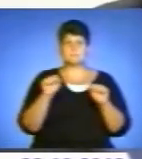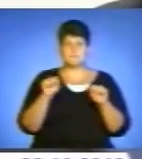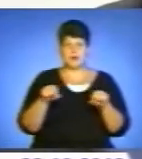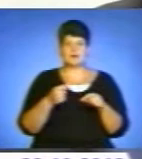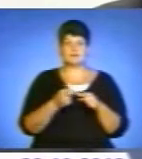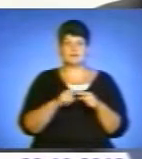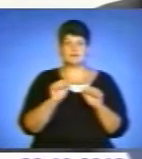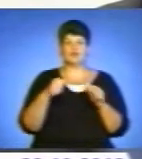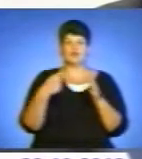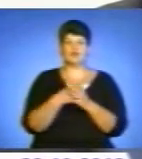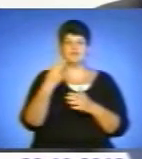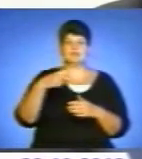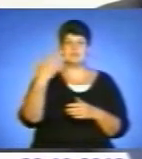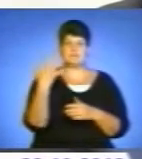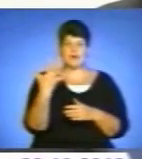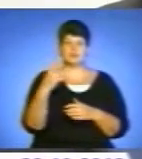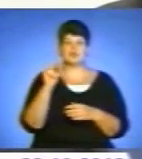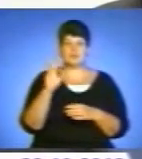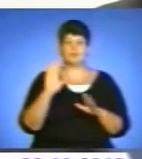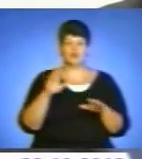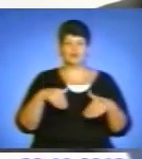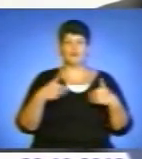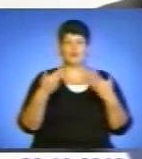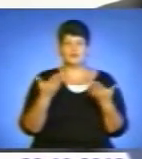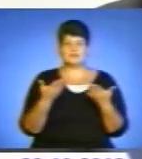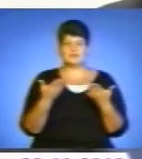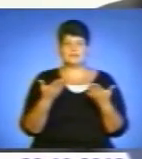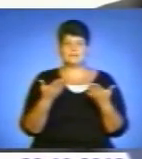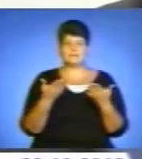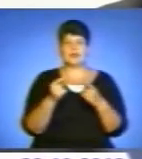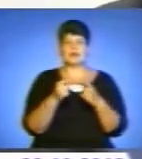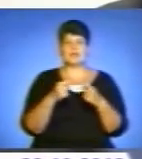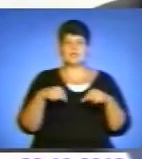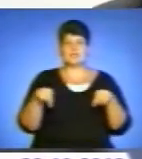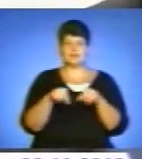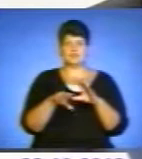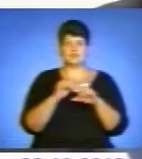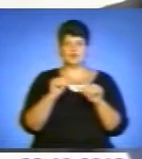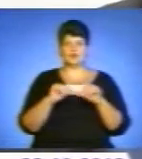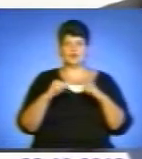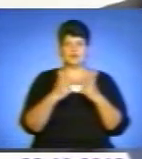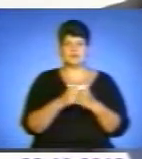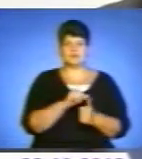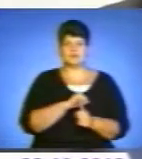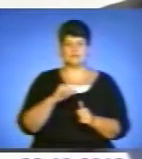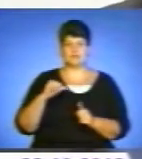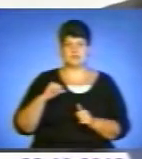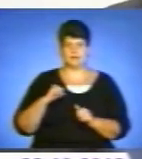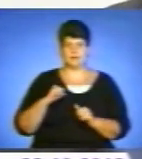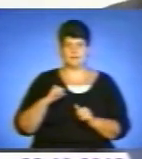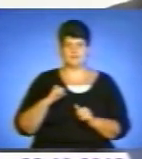списки до 25-го числа будуть подаватися на дільничні виборчі комісії самостійно. Вони